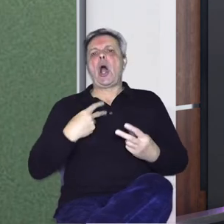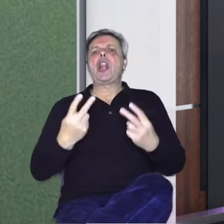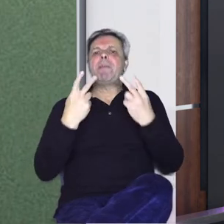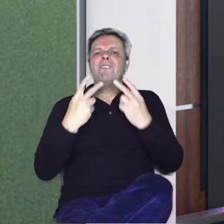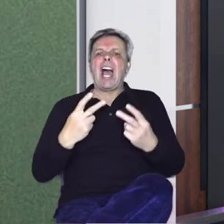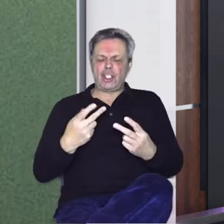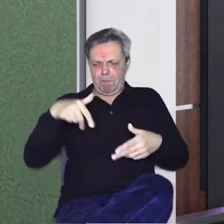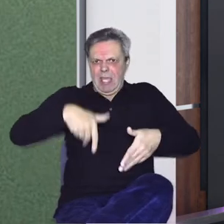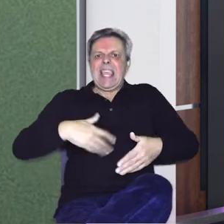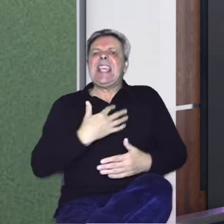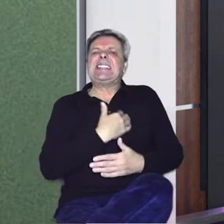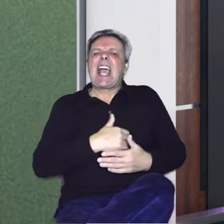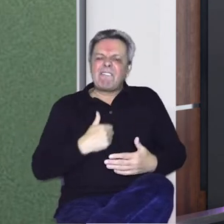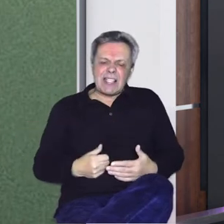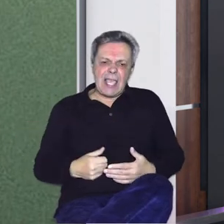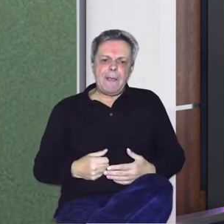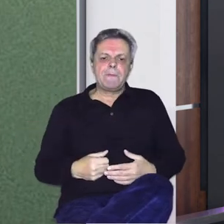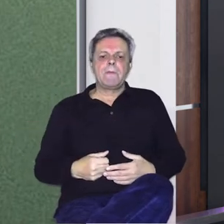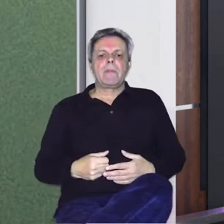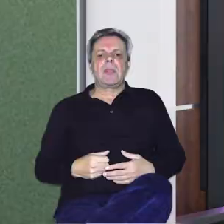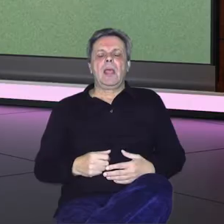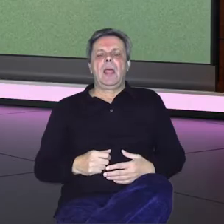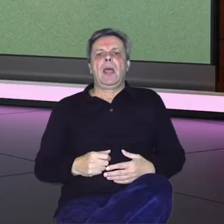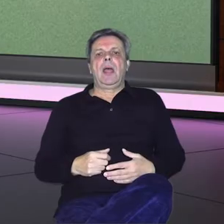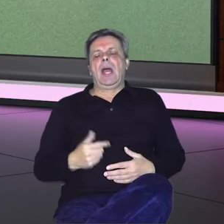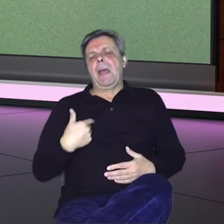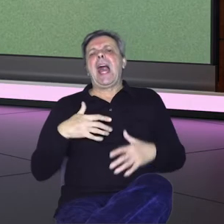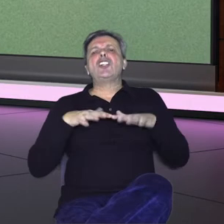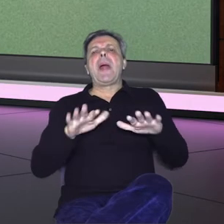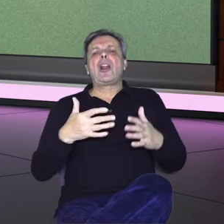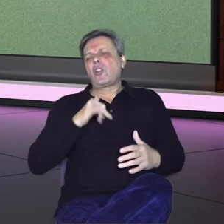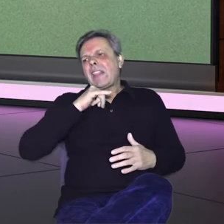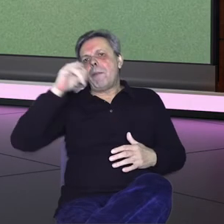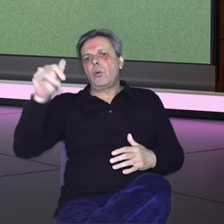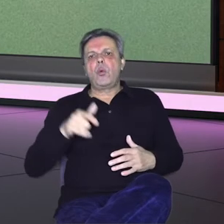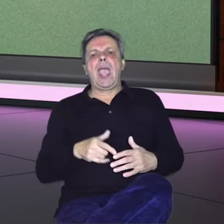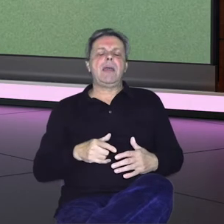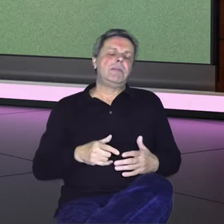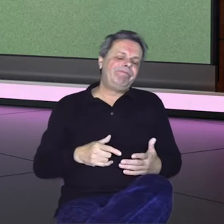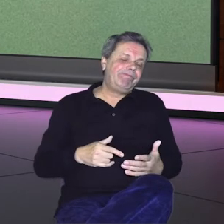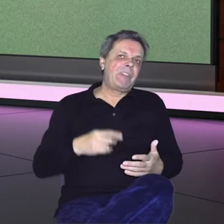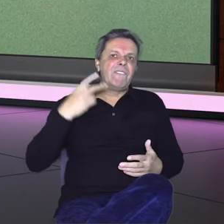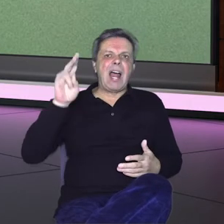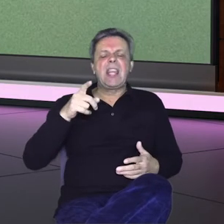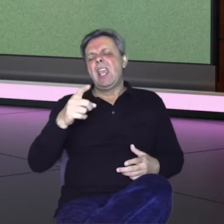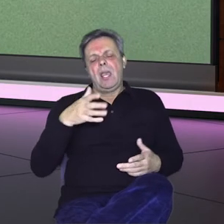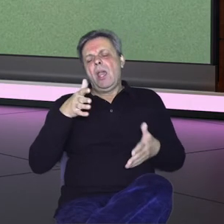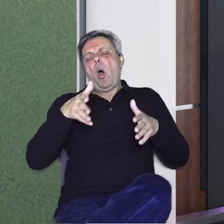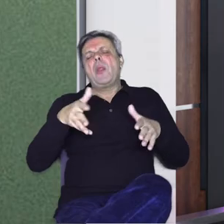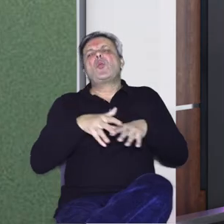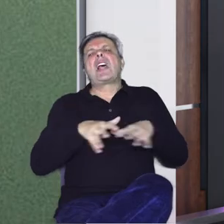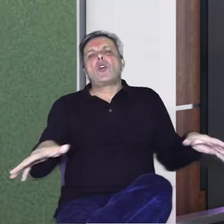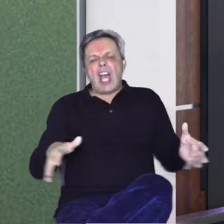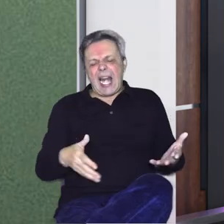sa onim bitnim iz Hrvatske informacijama, ne toliko bitnim jer naš narod kad otiđe od tamo, on je općenito razočaran